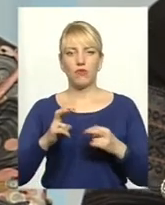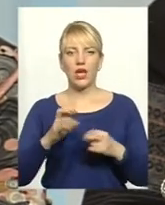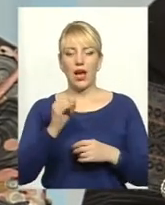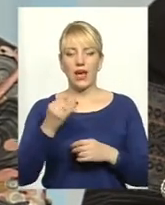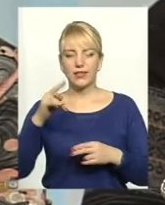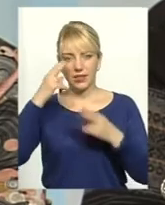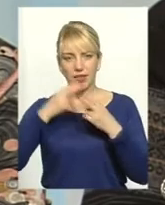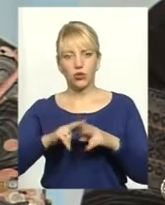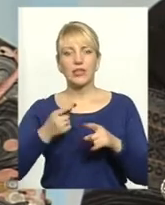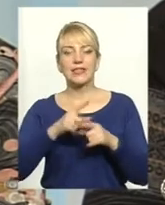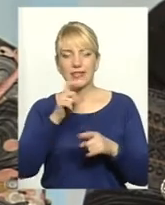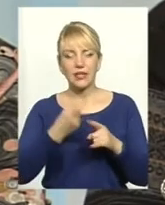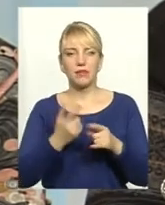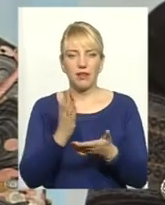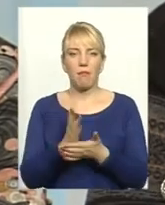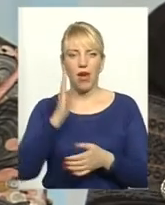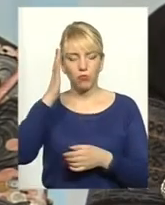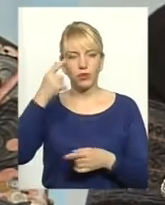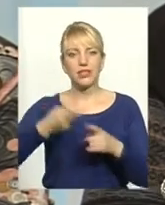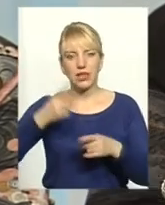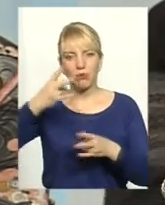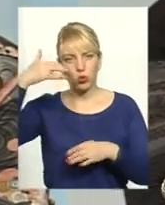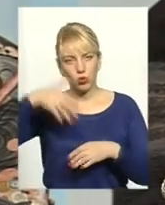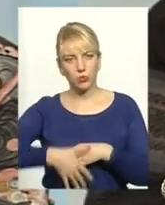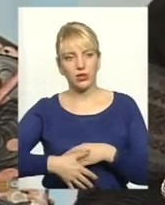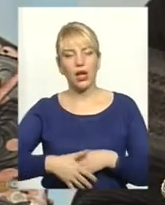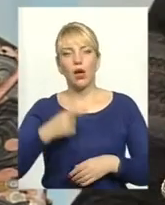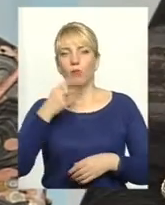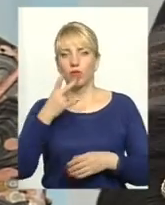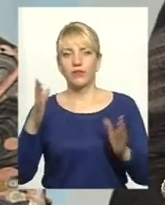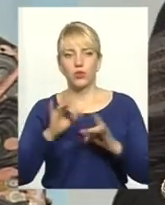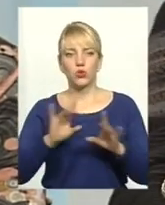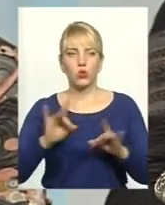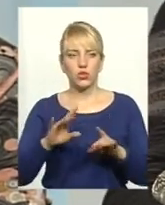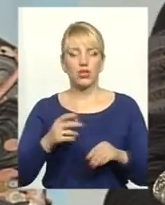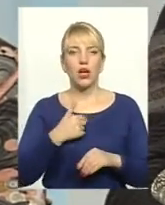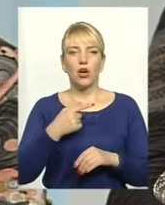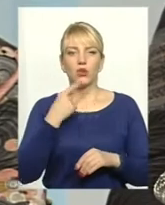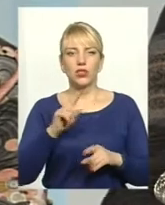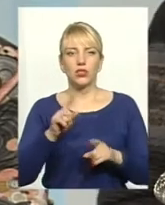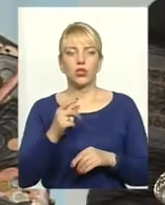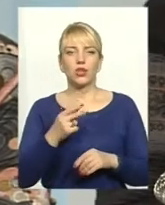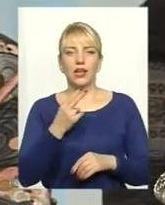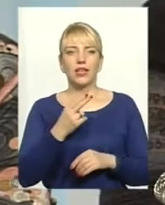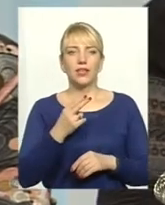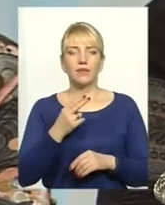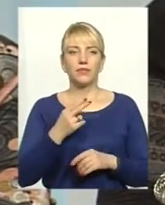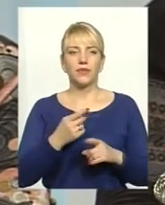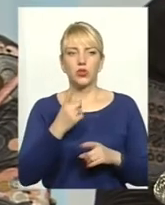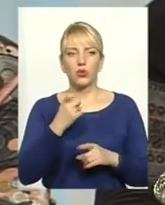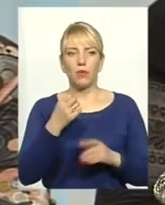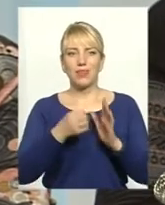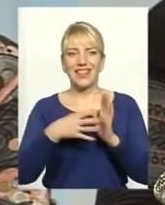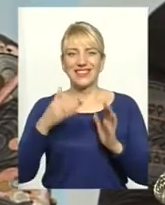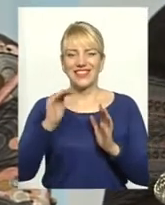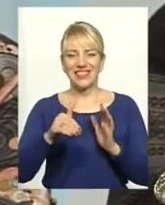майбутнє цілого світу, і ми це повинні розуміти. Подивився сюжет по МЗУРі, хочу сказати, що ці МЗУРи коштує 115 тисяч євро в